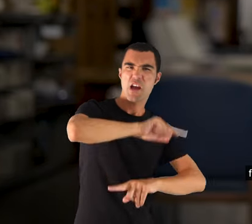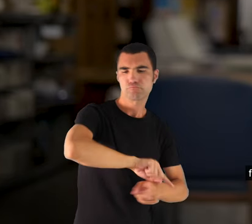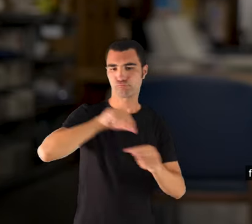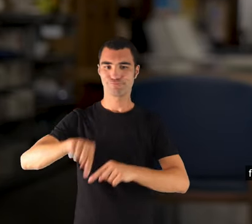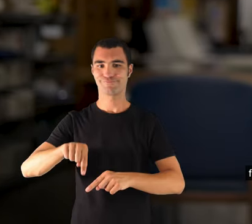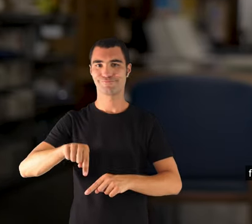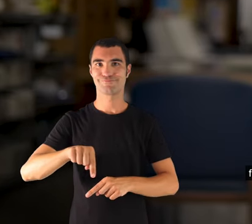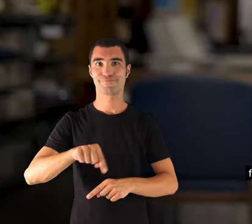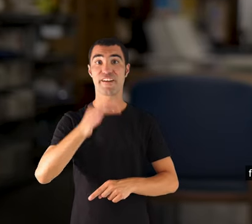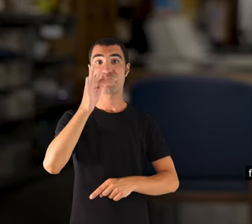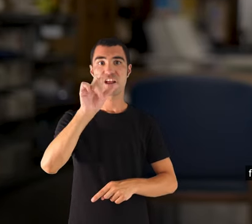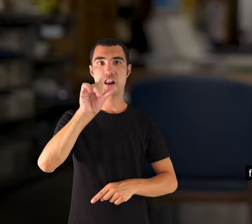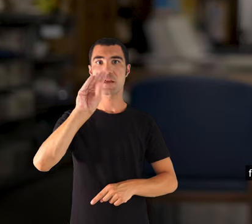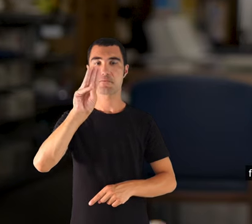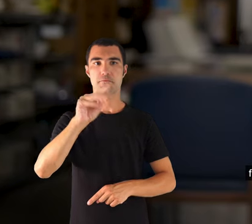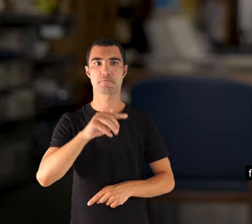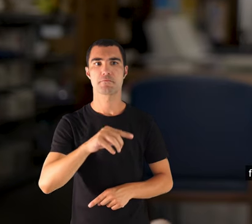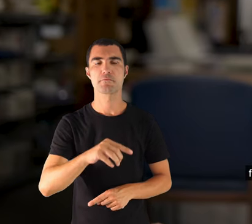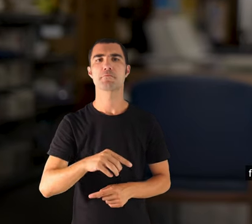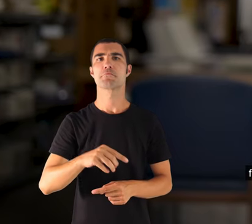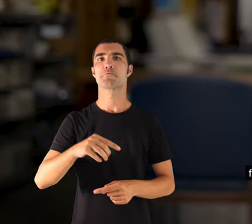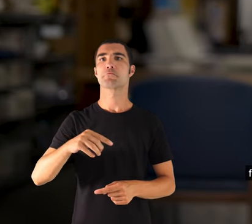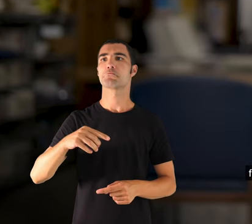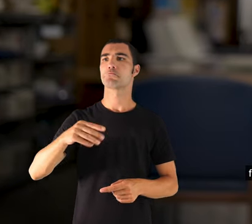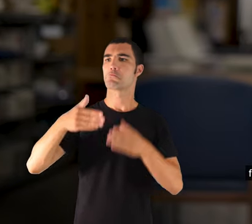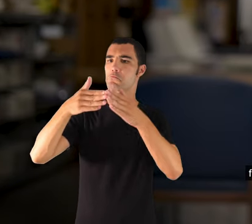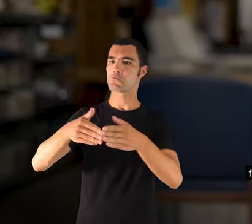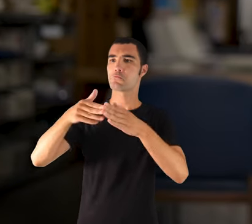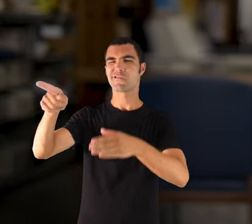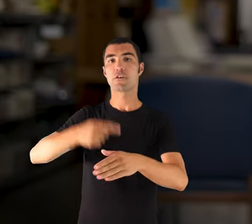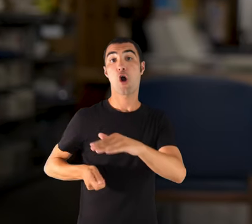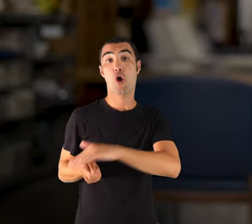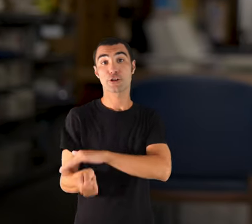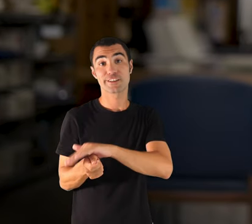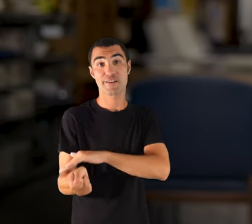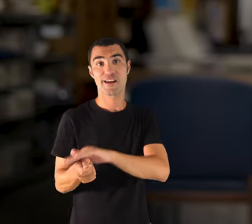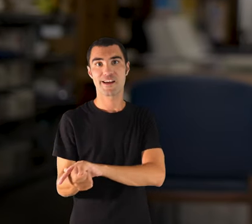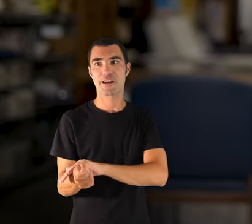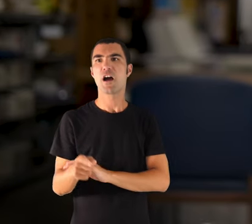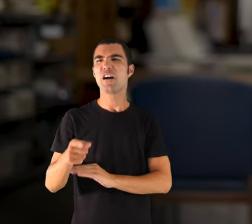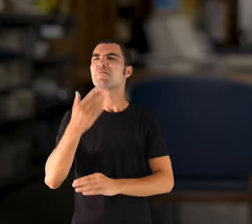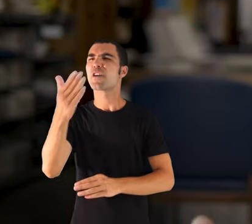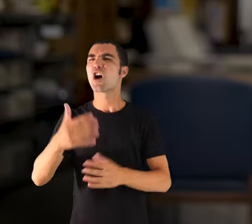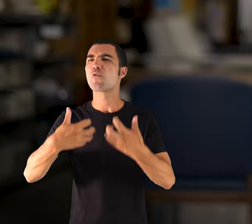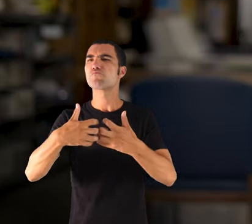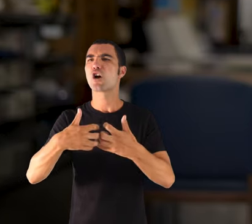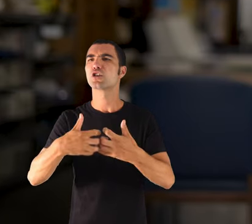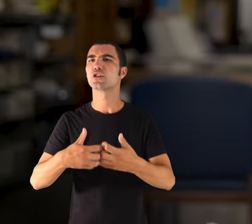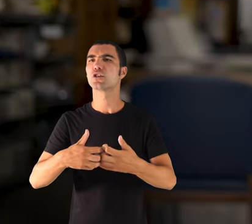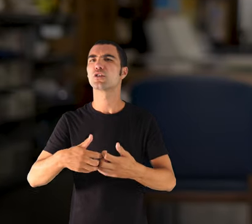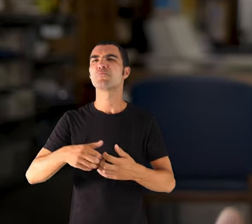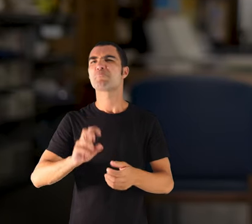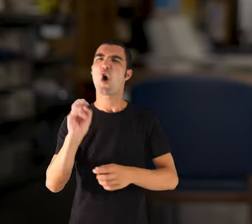Felip, mon pare, a través d'una barca que feia contrabando, va poder acompanyar un motor, un magneto,